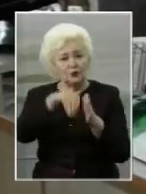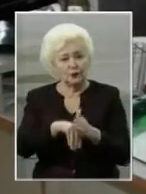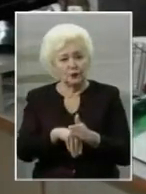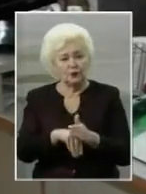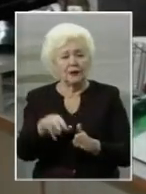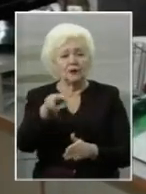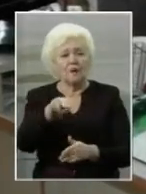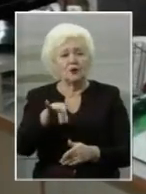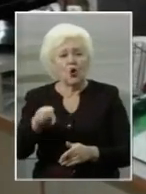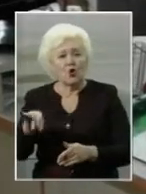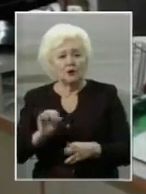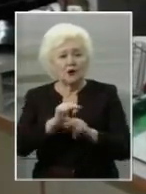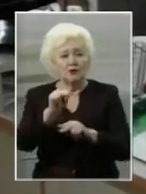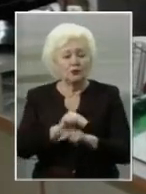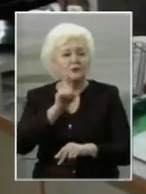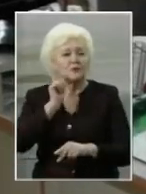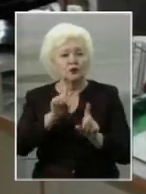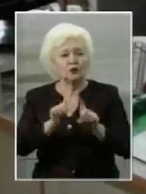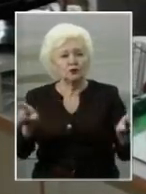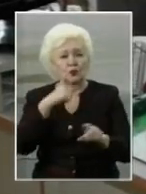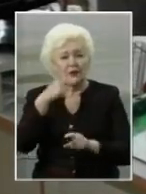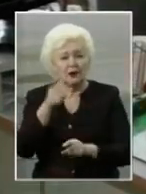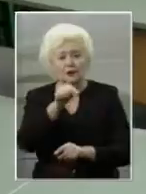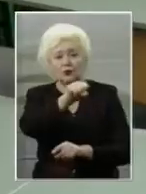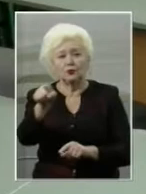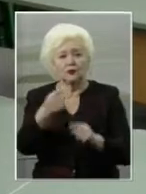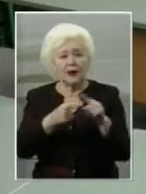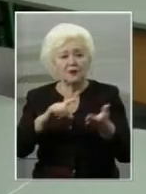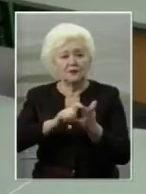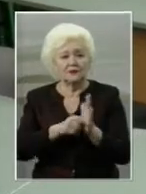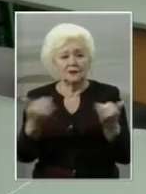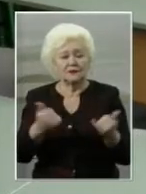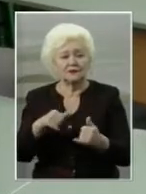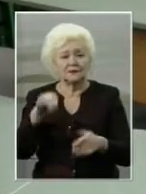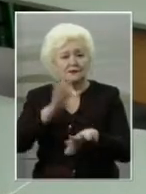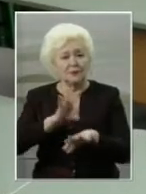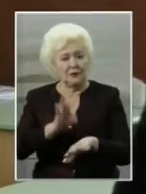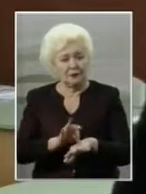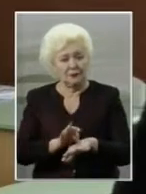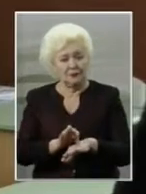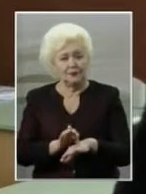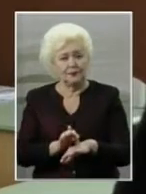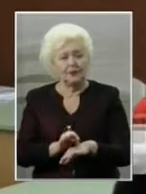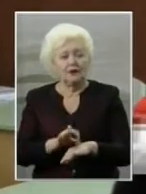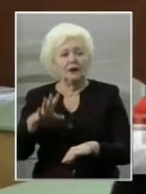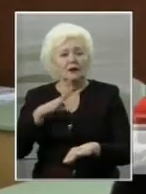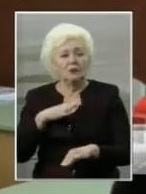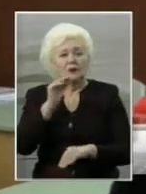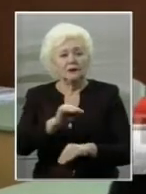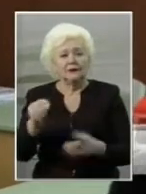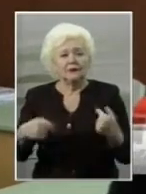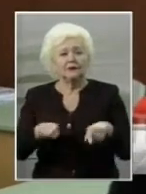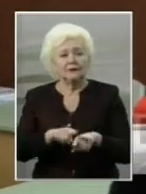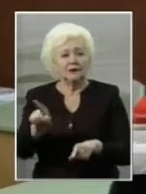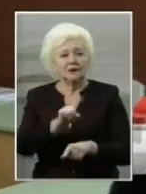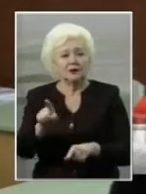Лариса Прохорова, вчителька у молодшій школі, говорить, що у неї півкласу зараз на лікарняному. Були діти такі, що я